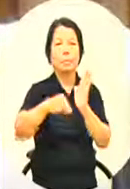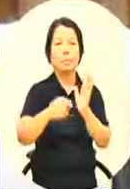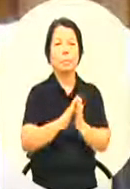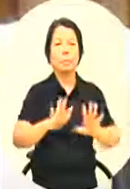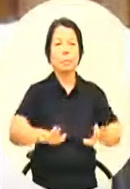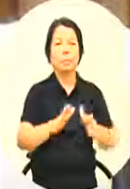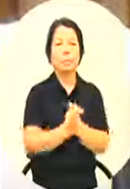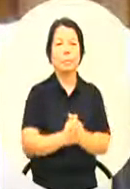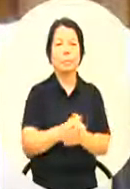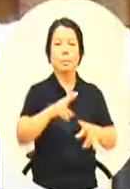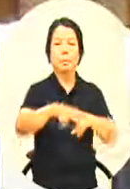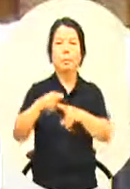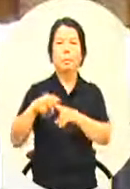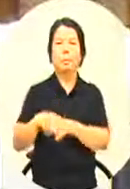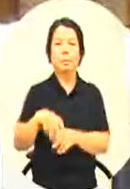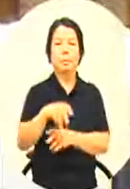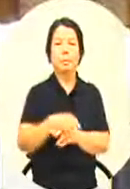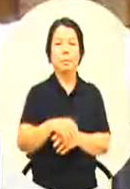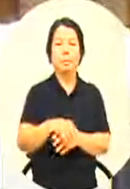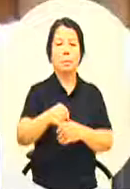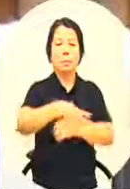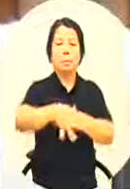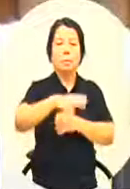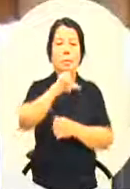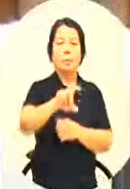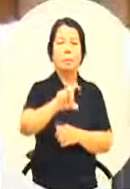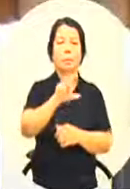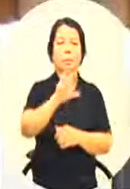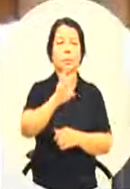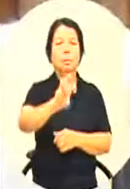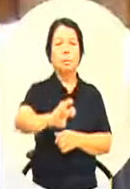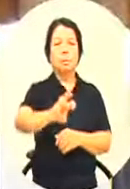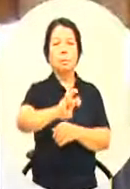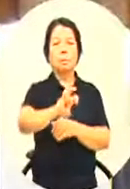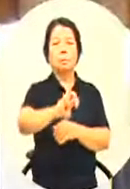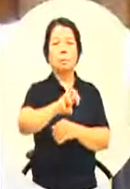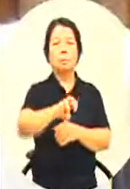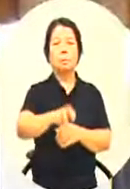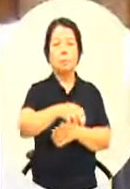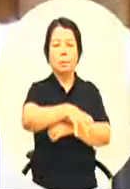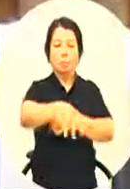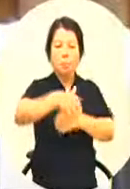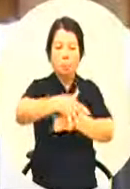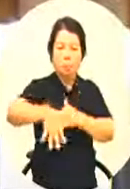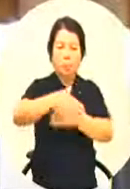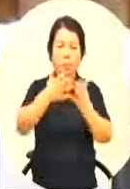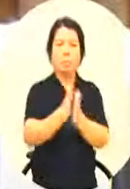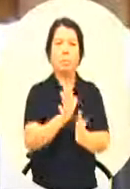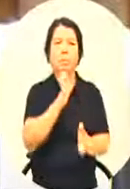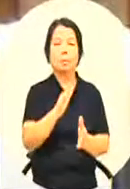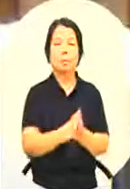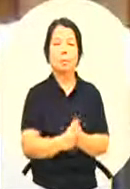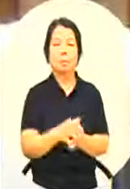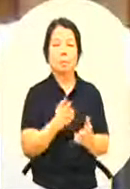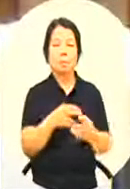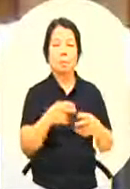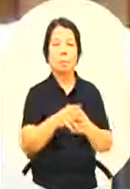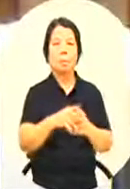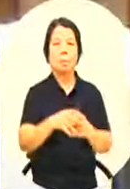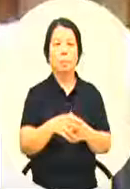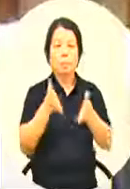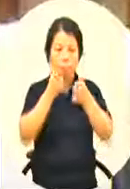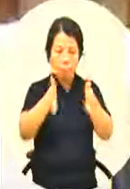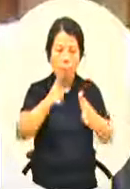今天在座咨询的三个局处其实对于未来蔡英文总统,陈菊市长又推动新南向是非常非常重要的,